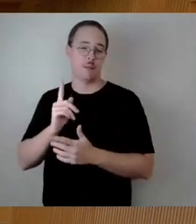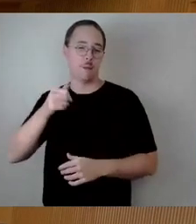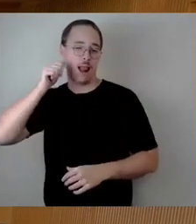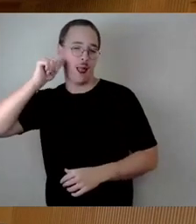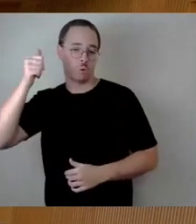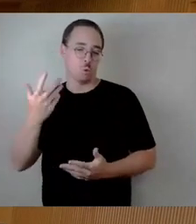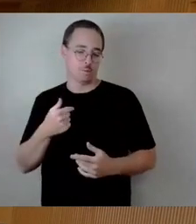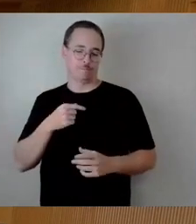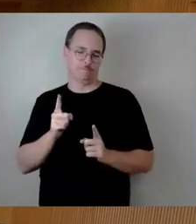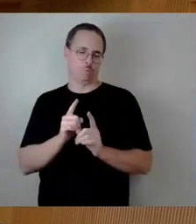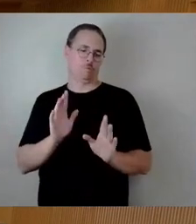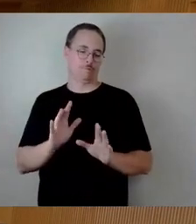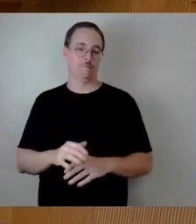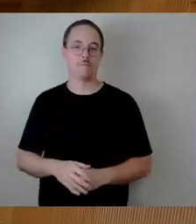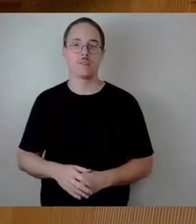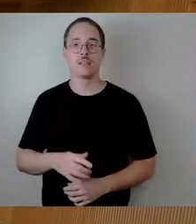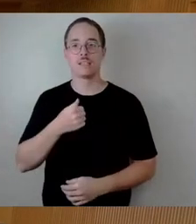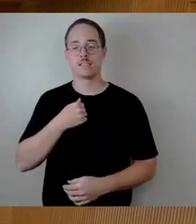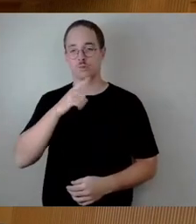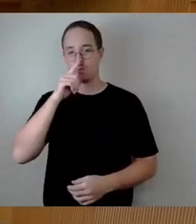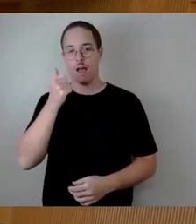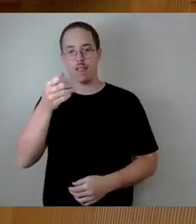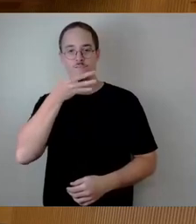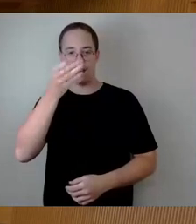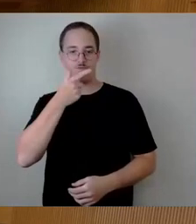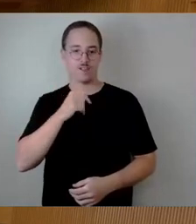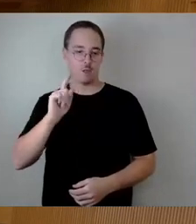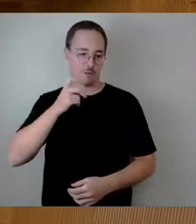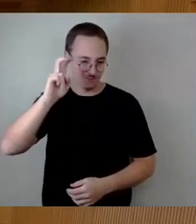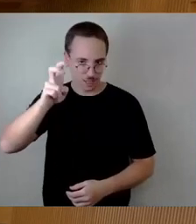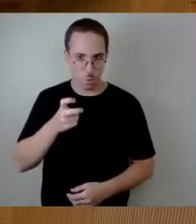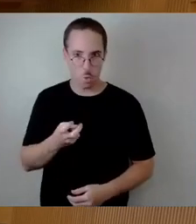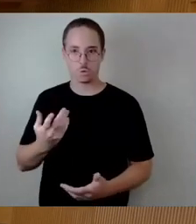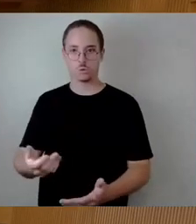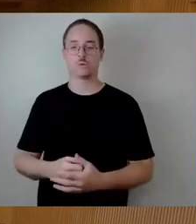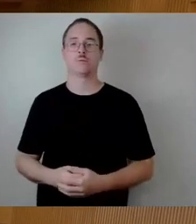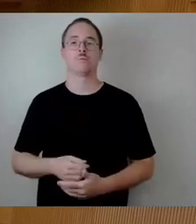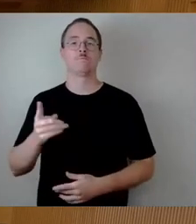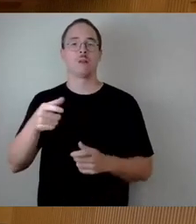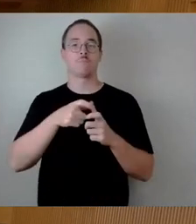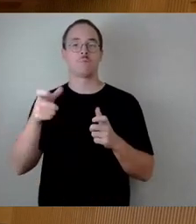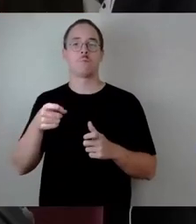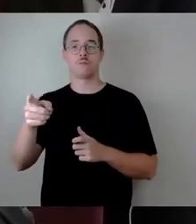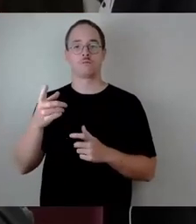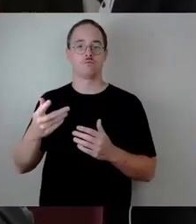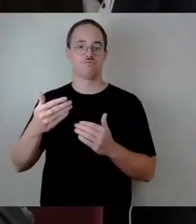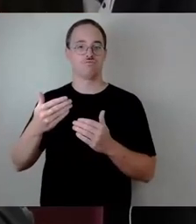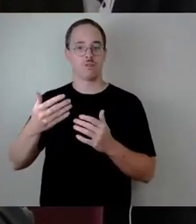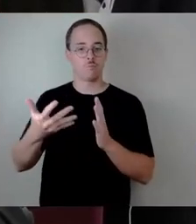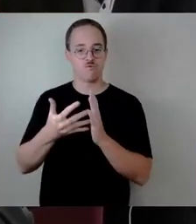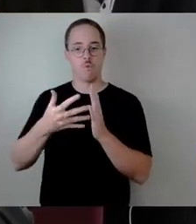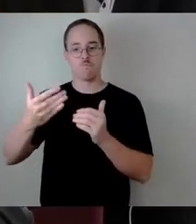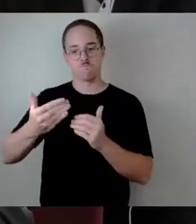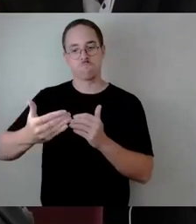wiederholen. Wir hören also, die Brücke bekommt bei der turnusmäßigen Prüfung die Note 3,4 von 4.